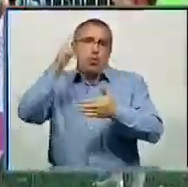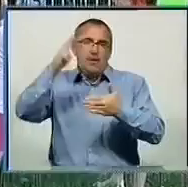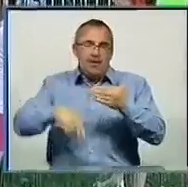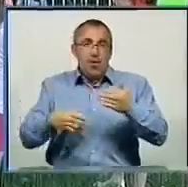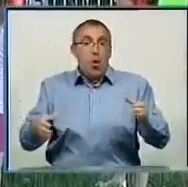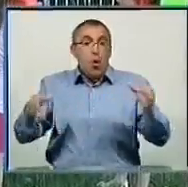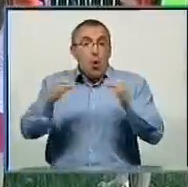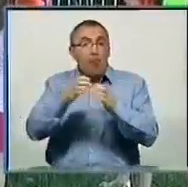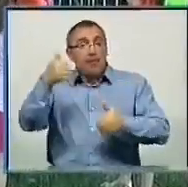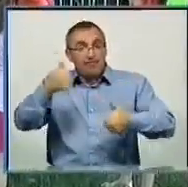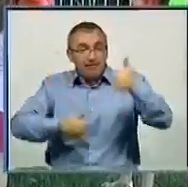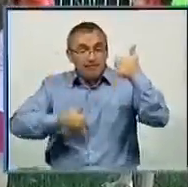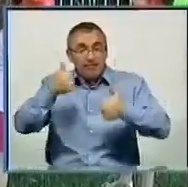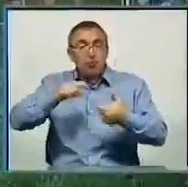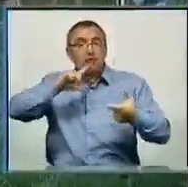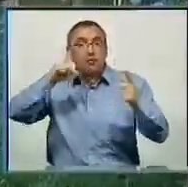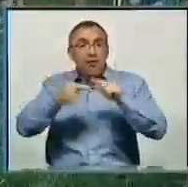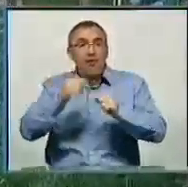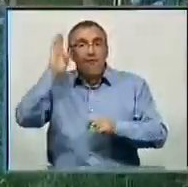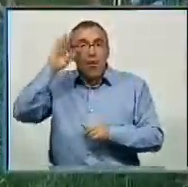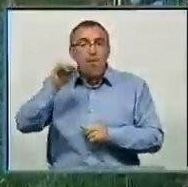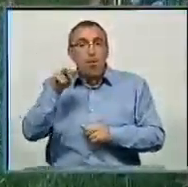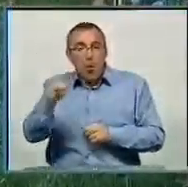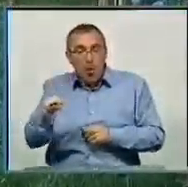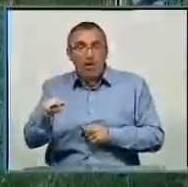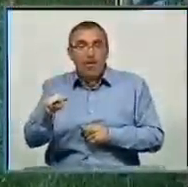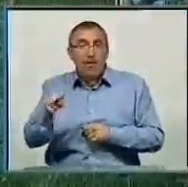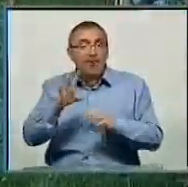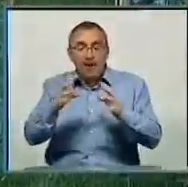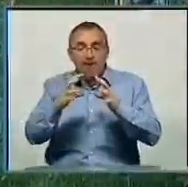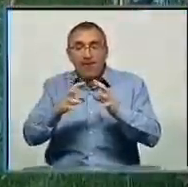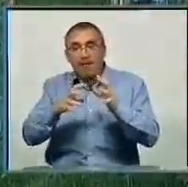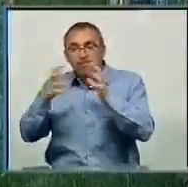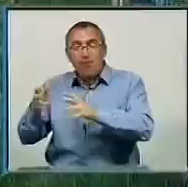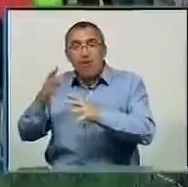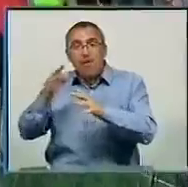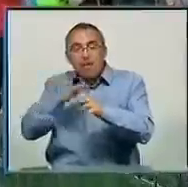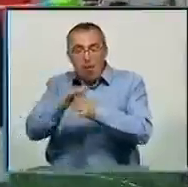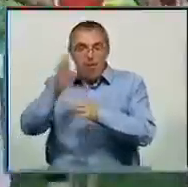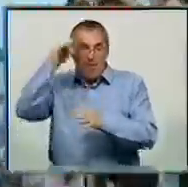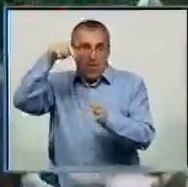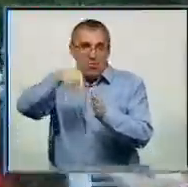командних ігор змагалися у чемпіонаті з вотерболу. Мета гри – не випустити кульку наповнену водою.